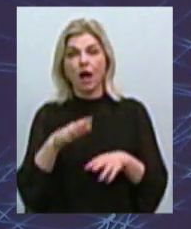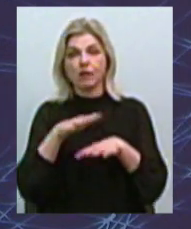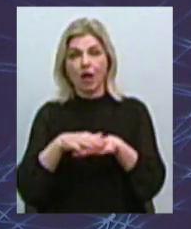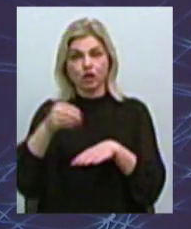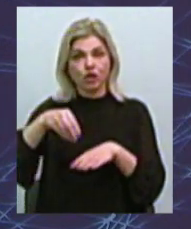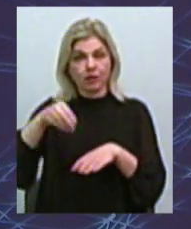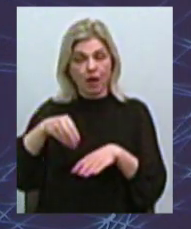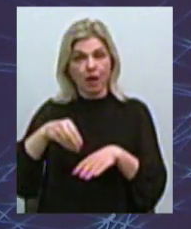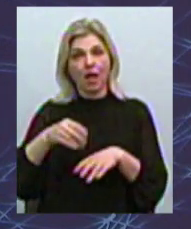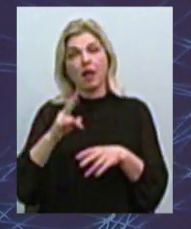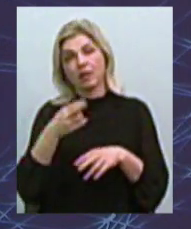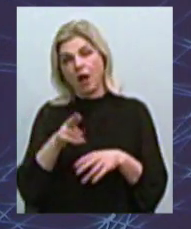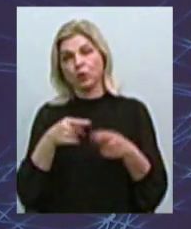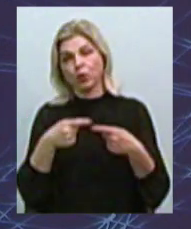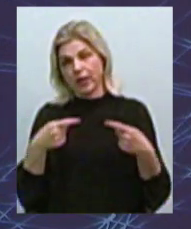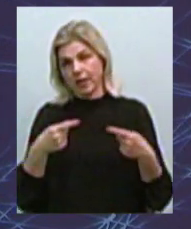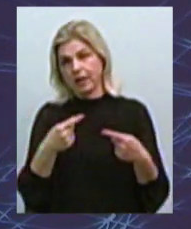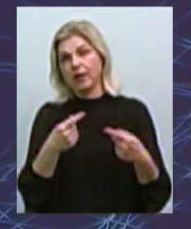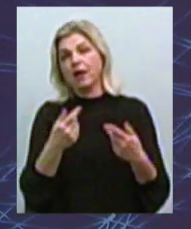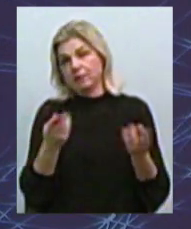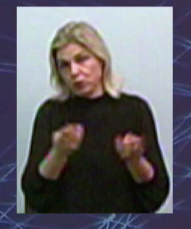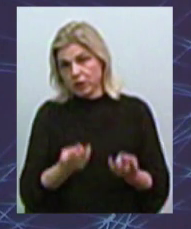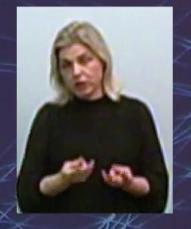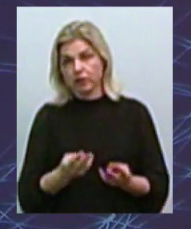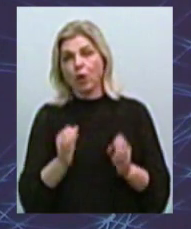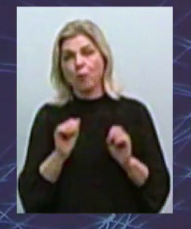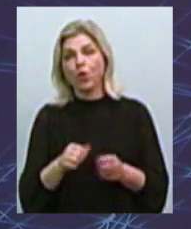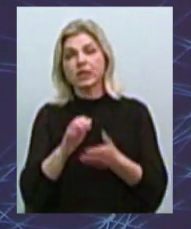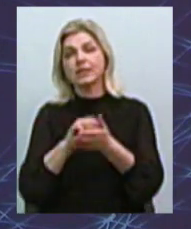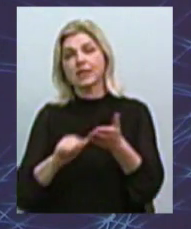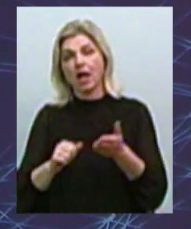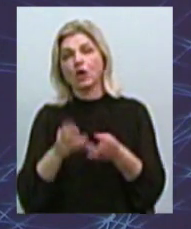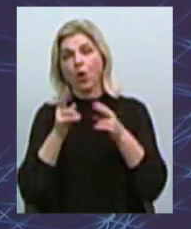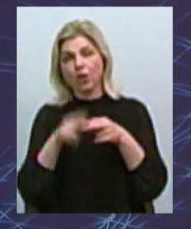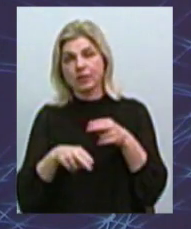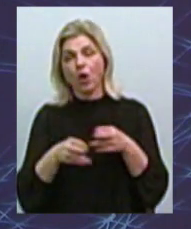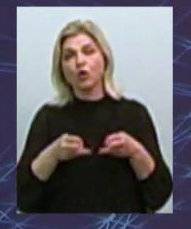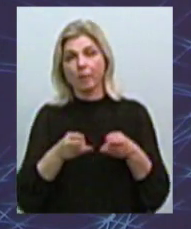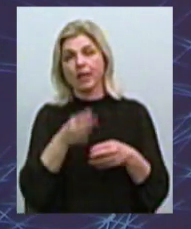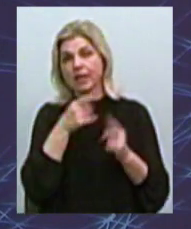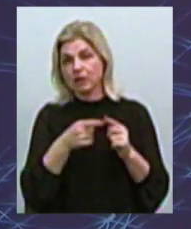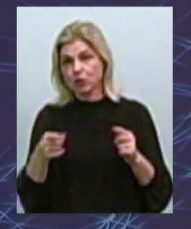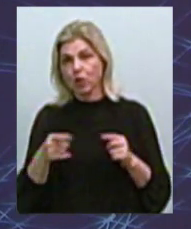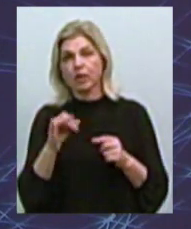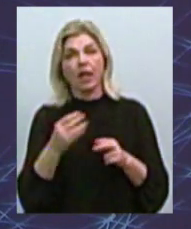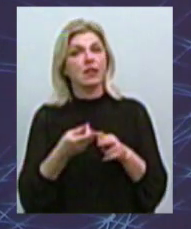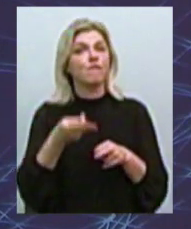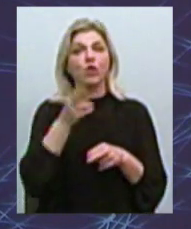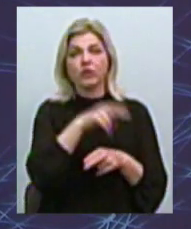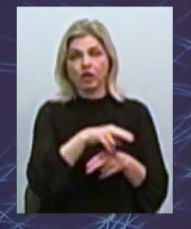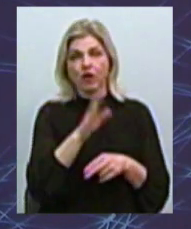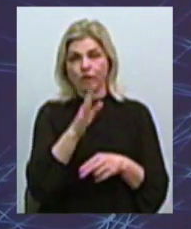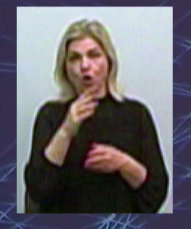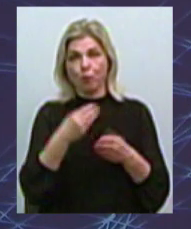інших целей. Їх можна буде сняти по окончании топительного сезона, і вони не повертаються в бюджет, як і деньги,